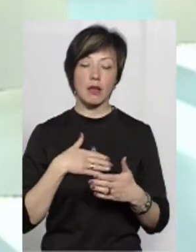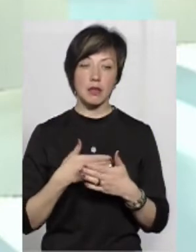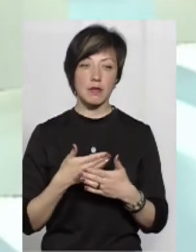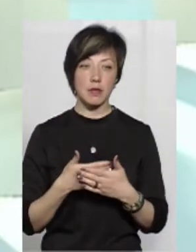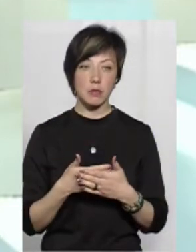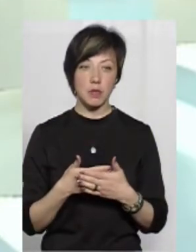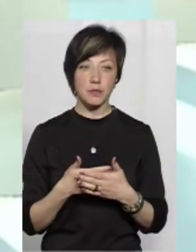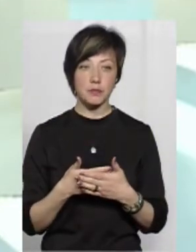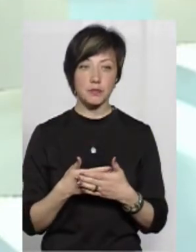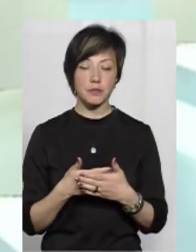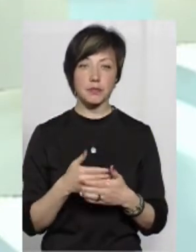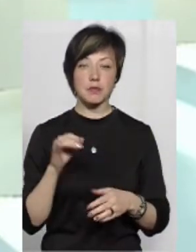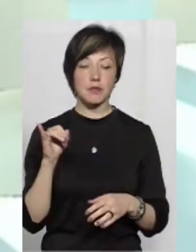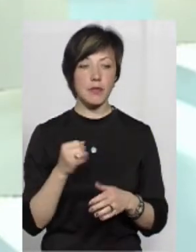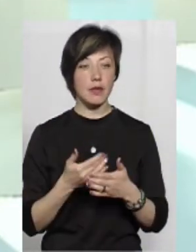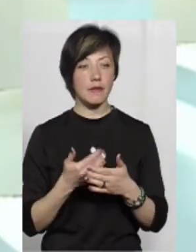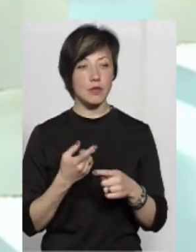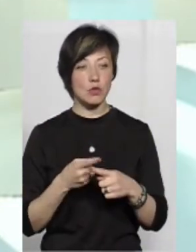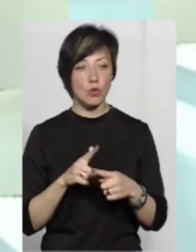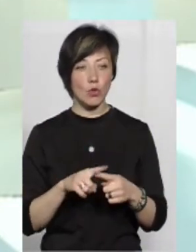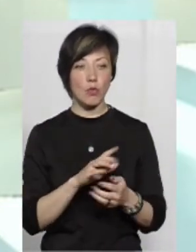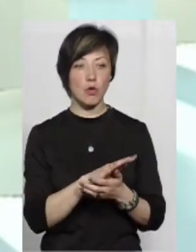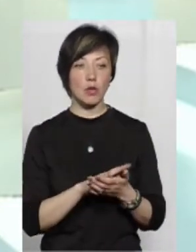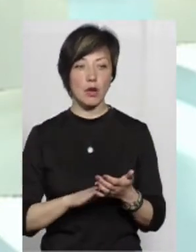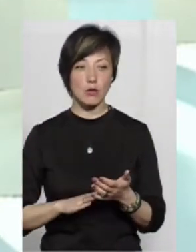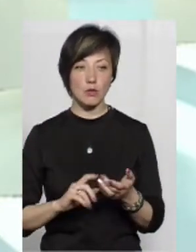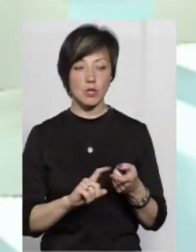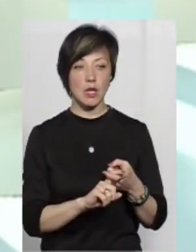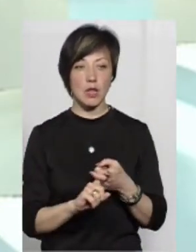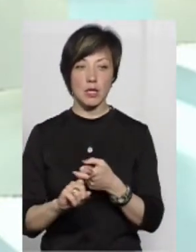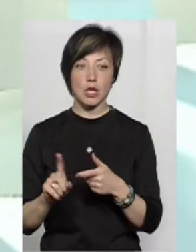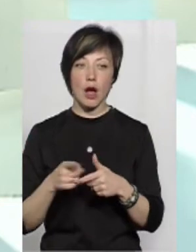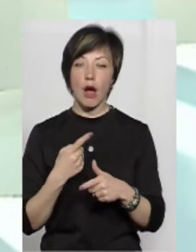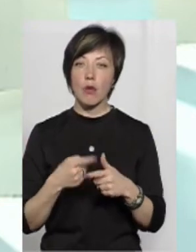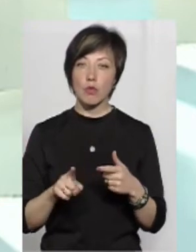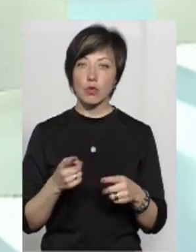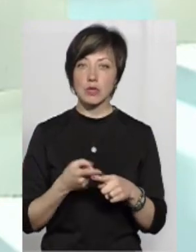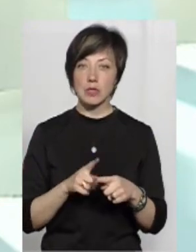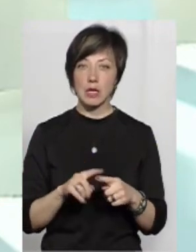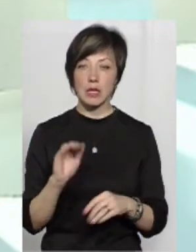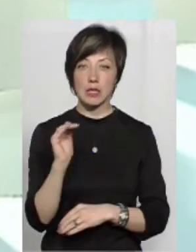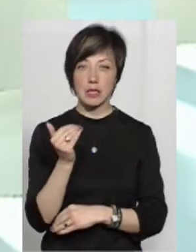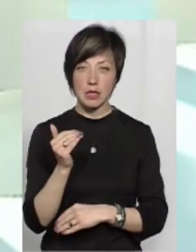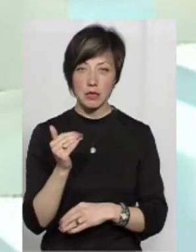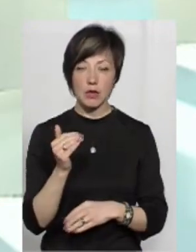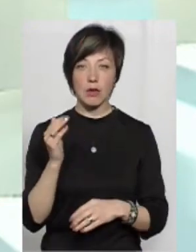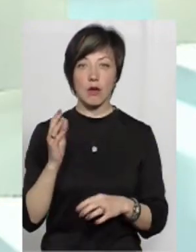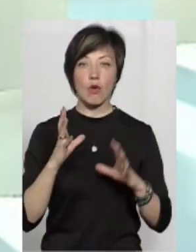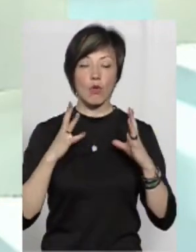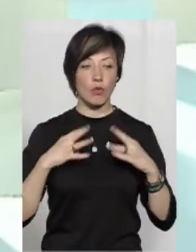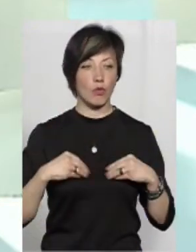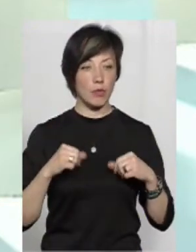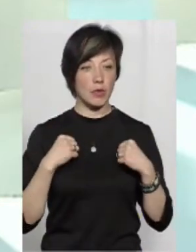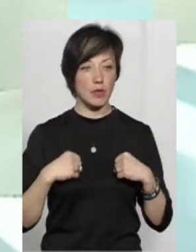назвала. І від цього в подальшому залежить, або ця дитина, скажімо так, вхамениться,